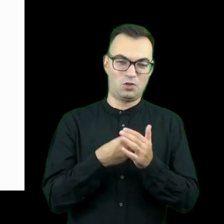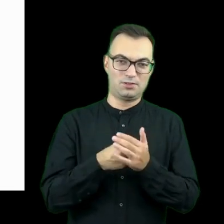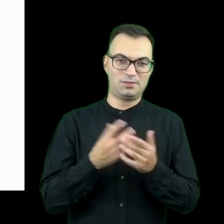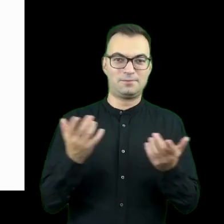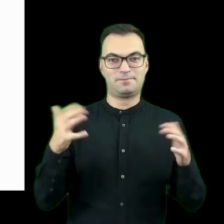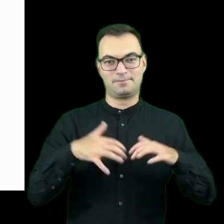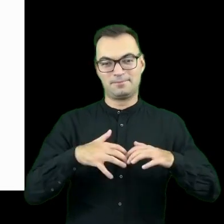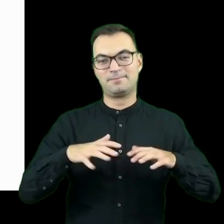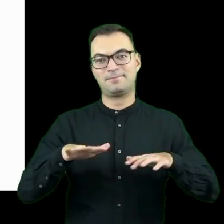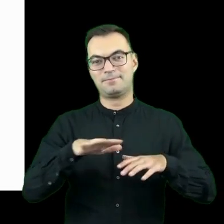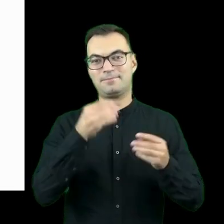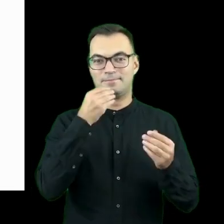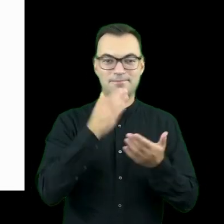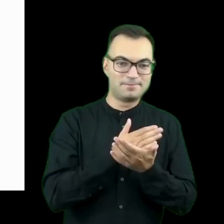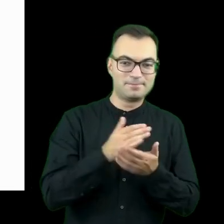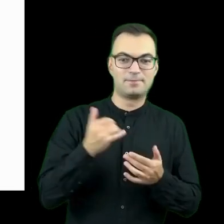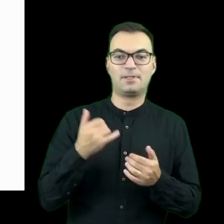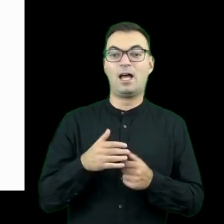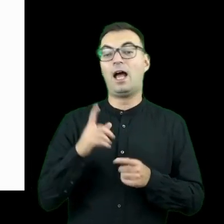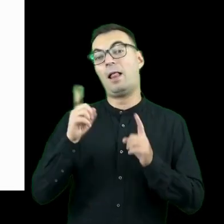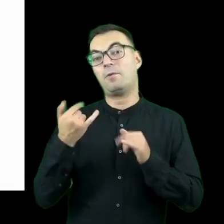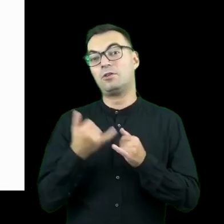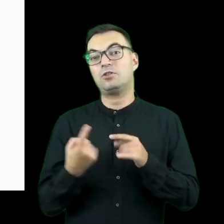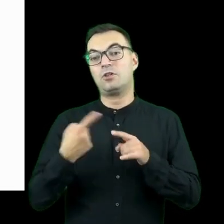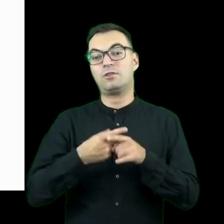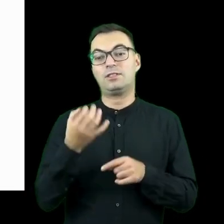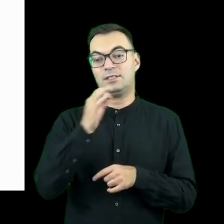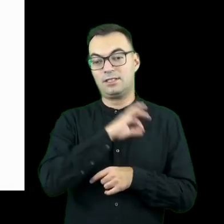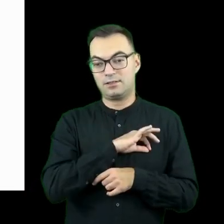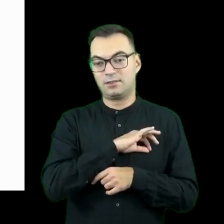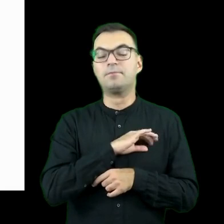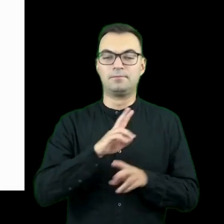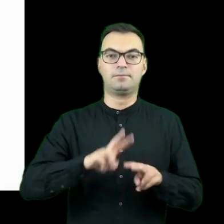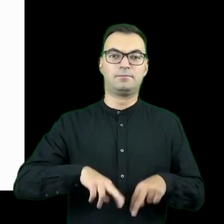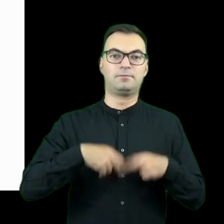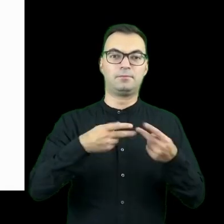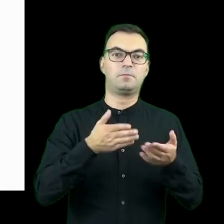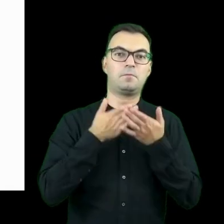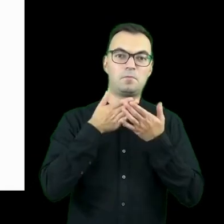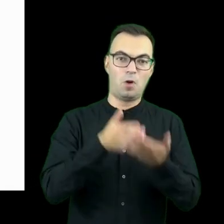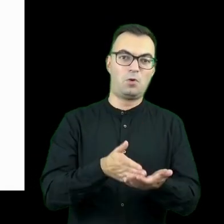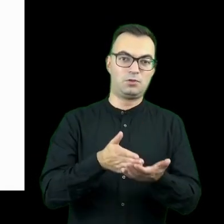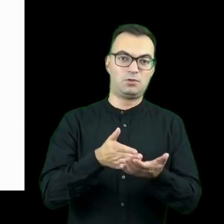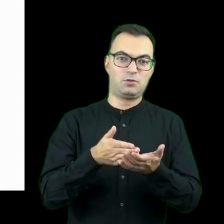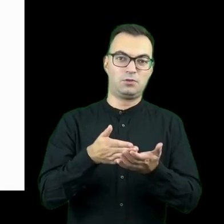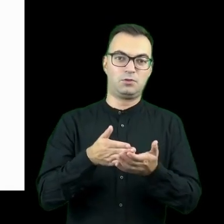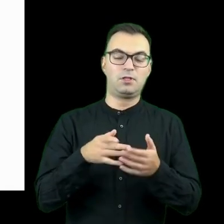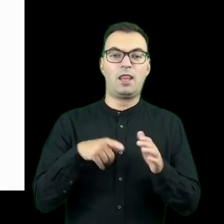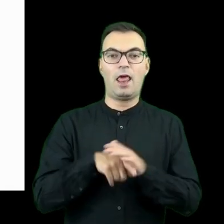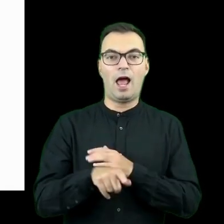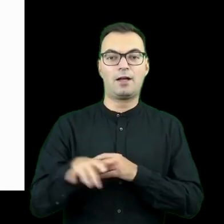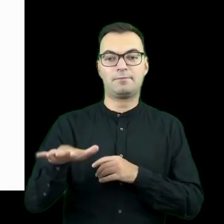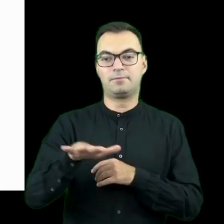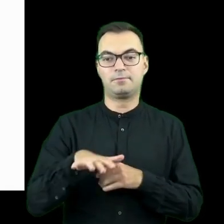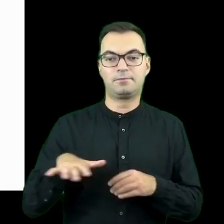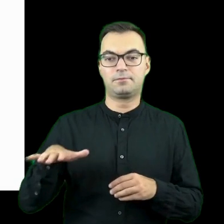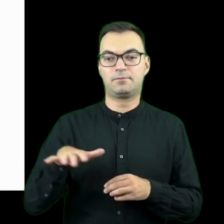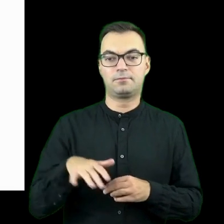oraz ewentualnie, jeżeli przynosiły jakieś dodatkowe dochody, to dochody były zawsze przeznaczane na pomoc dla,